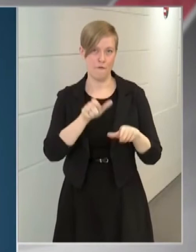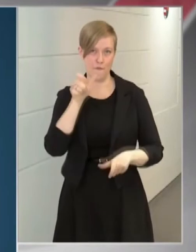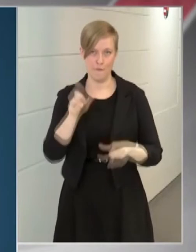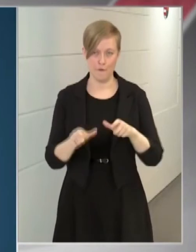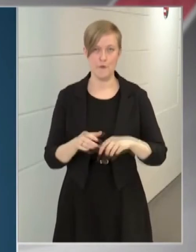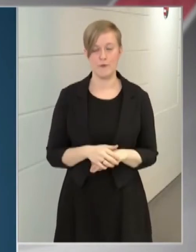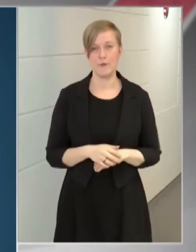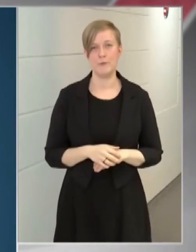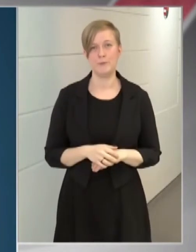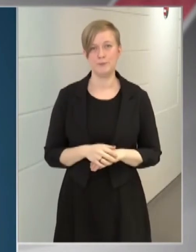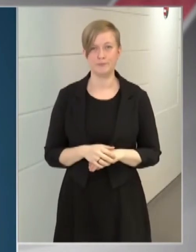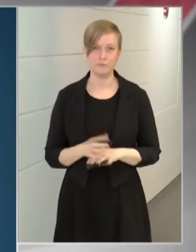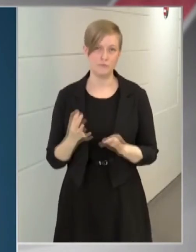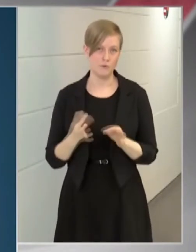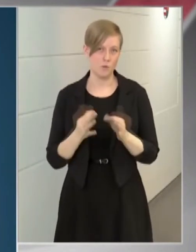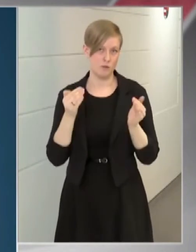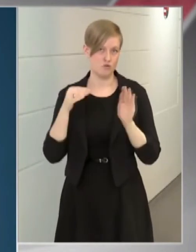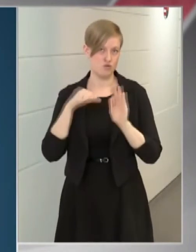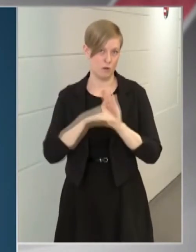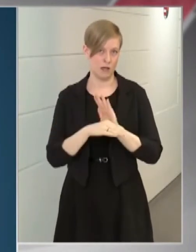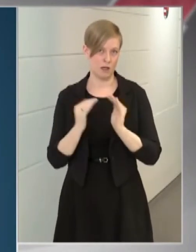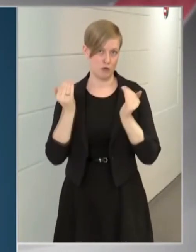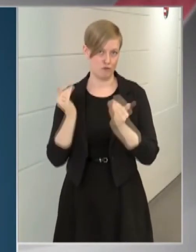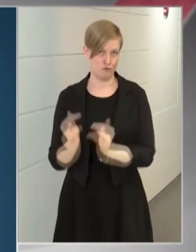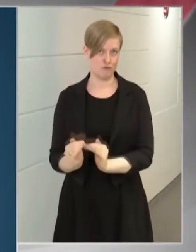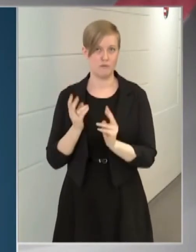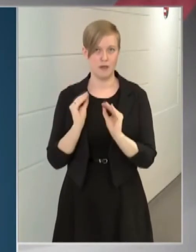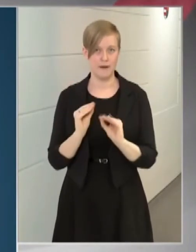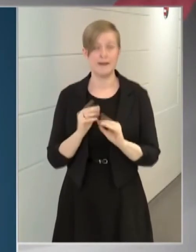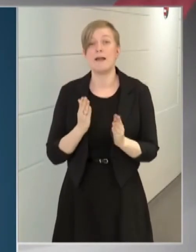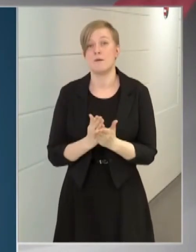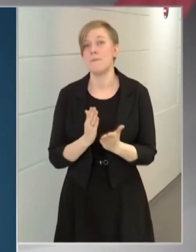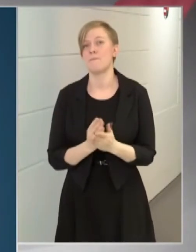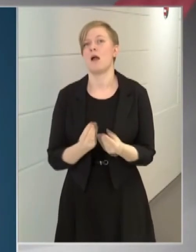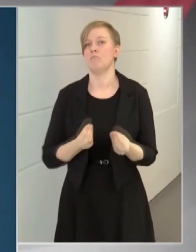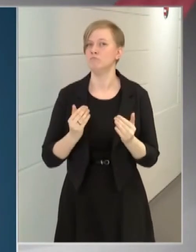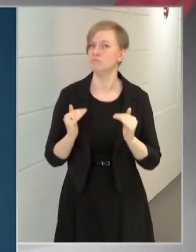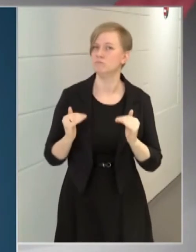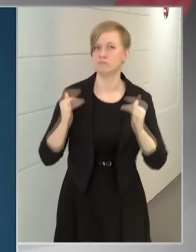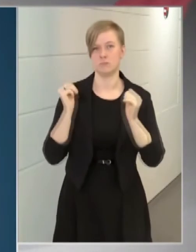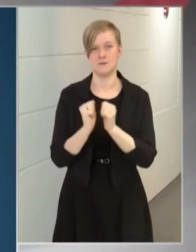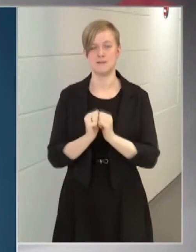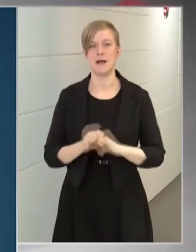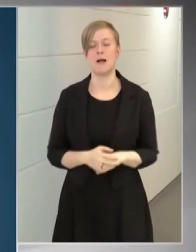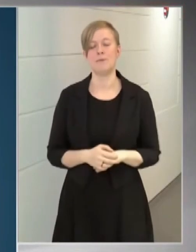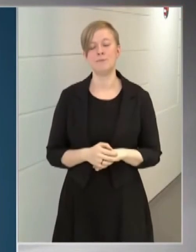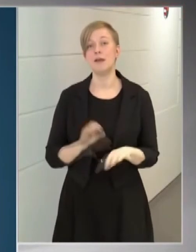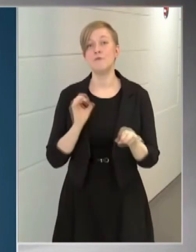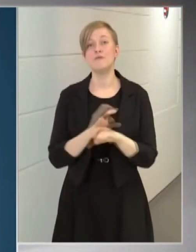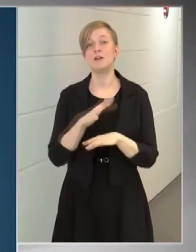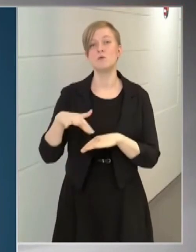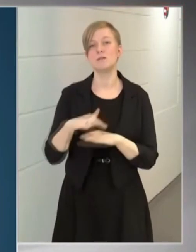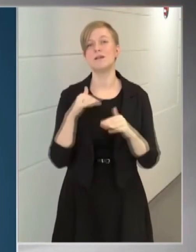történő csökkenést jelent. A tisztifőorvos ma arra is felhívta a figyelmet, hogy a variánsok újabb